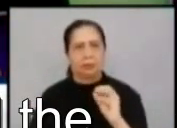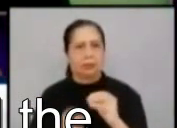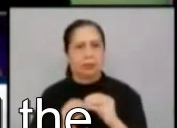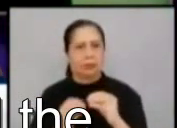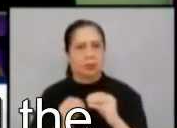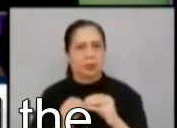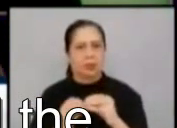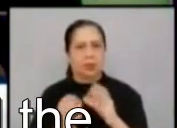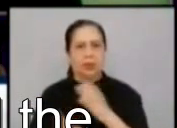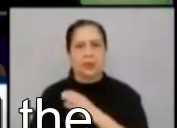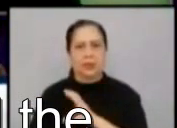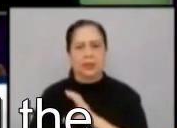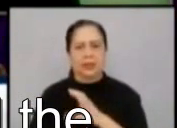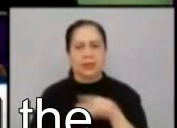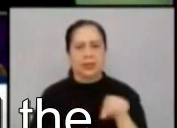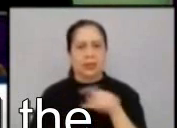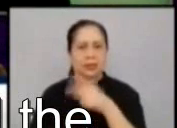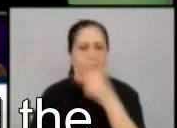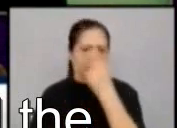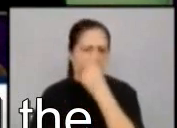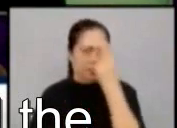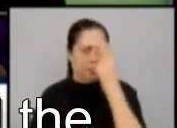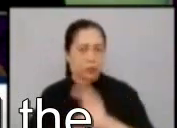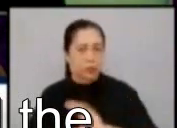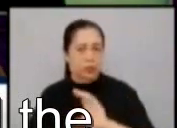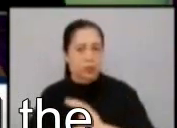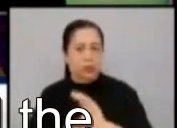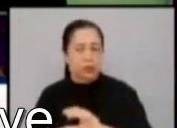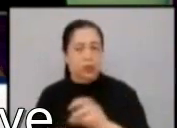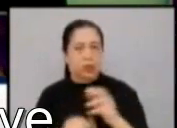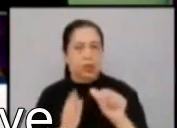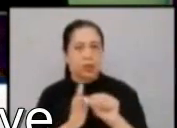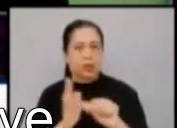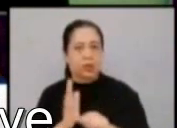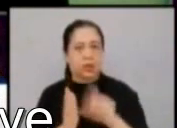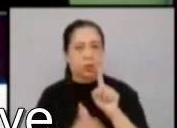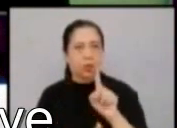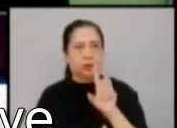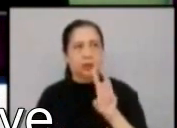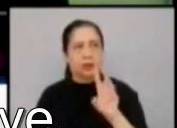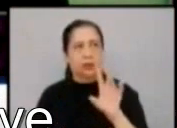Uno sa lahat, let me answer itong second question mo. Malayong malayo.